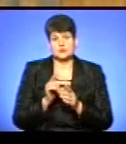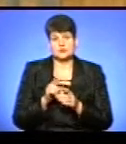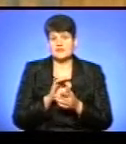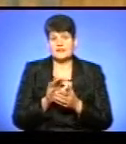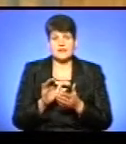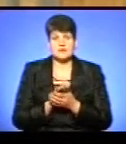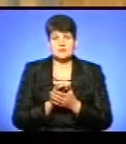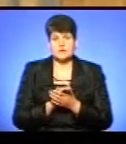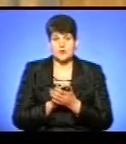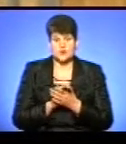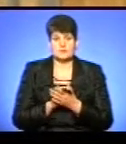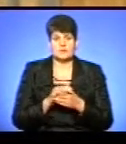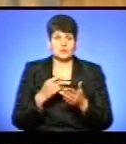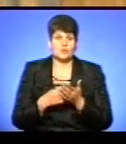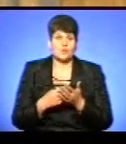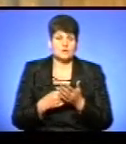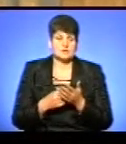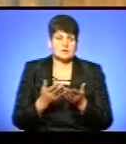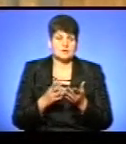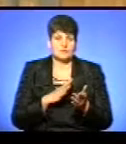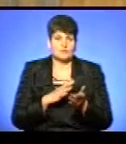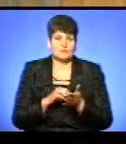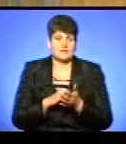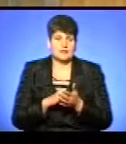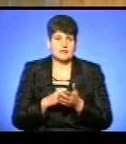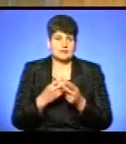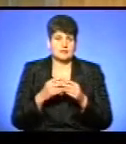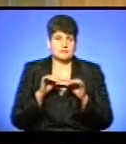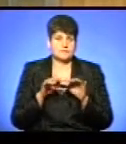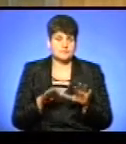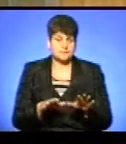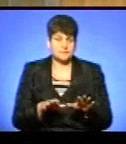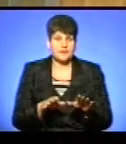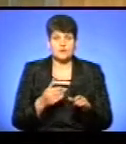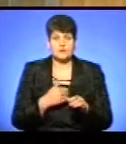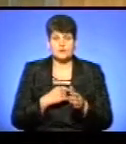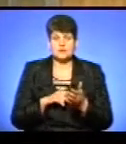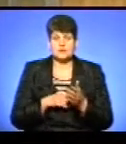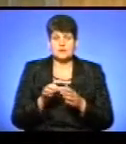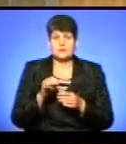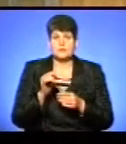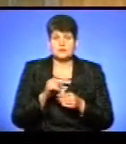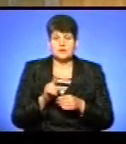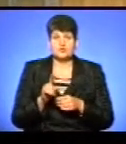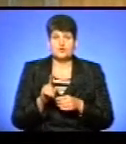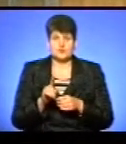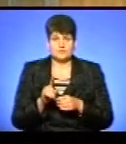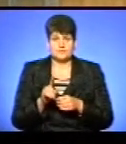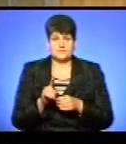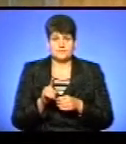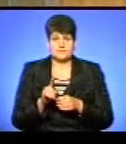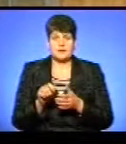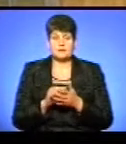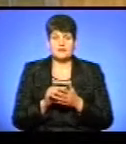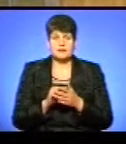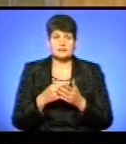ознайомлені з речовими доказами, які були в матеріалах кримінального провадження. Але хочу наголосити про те, що в матеріалах